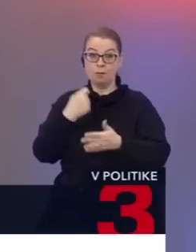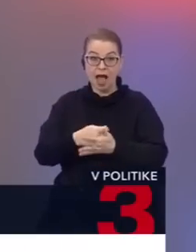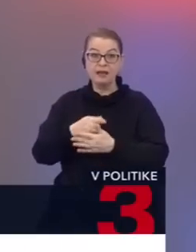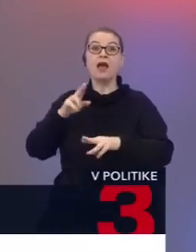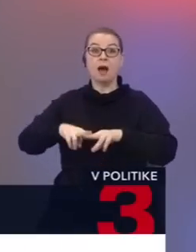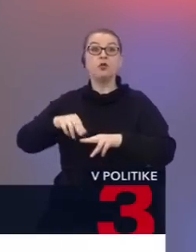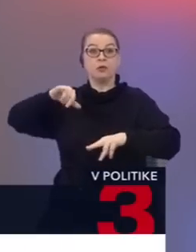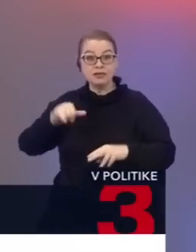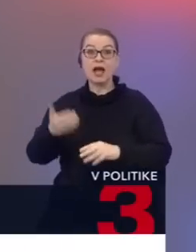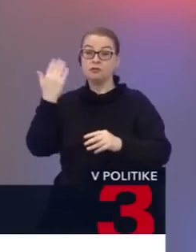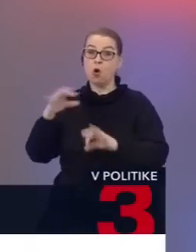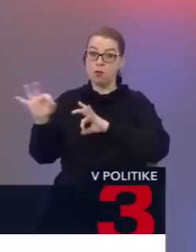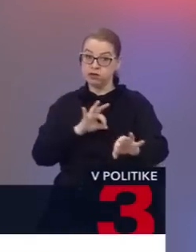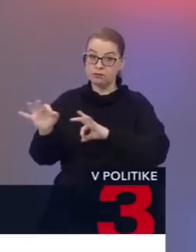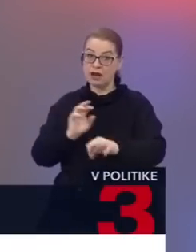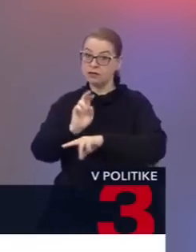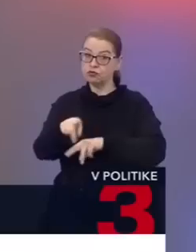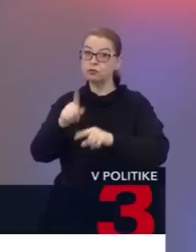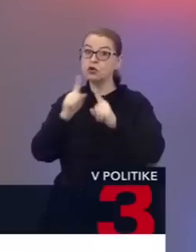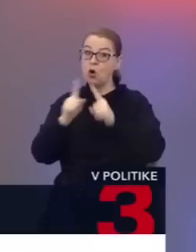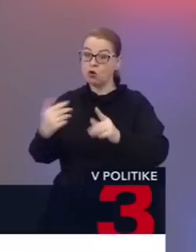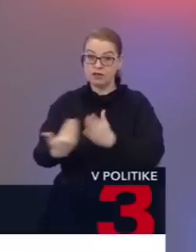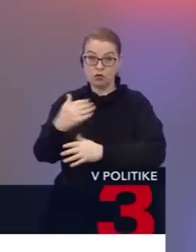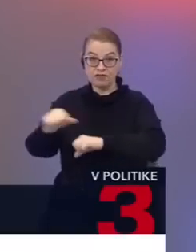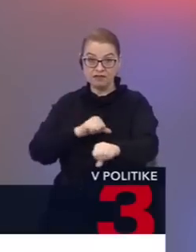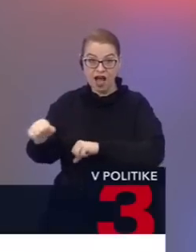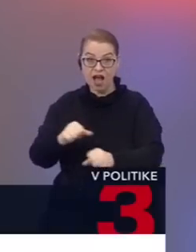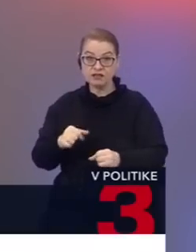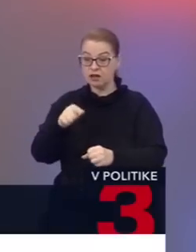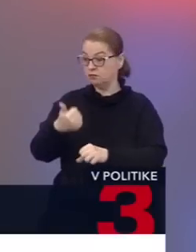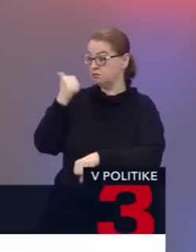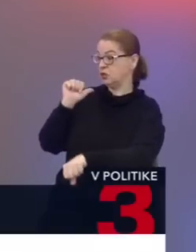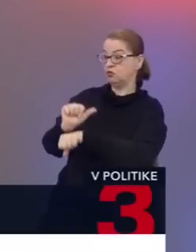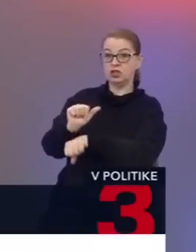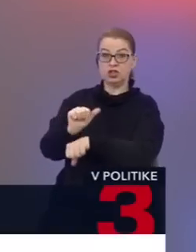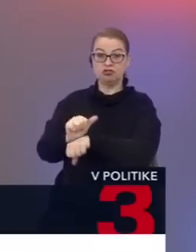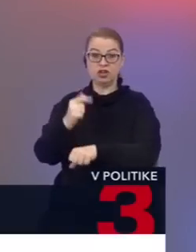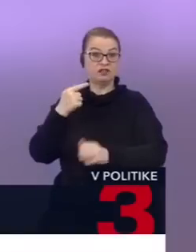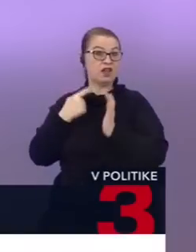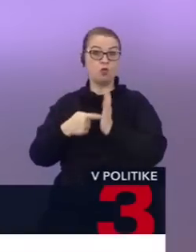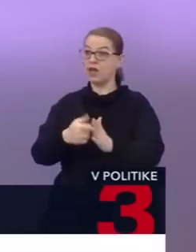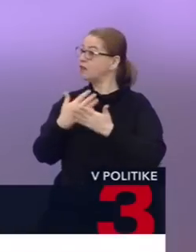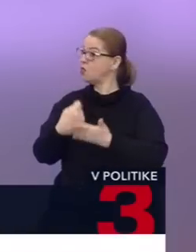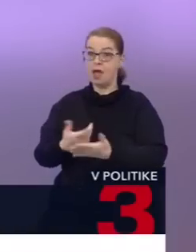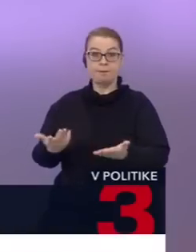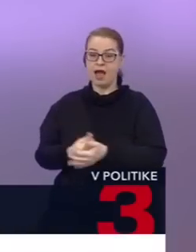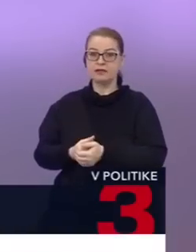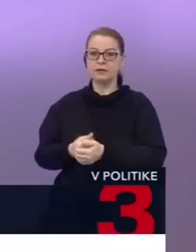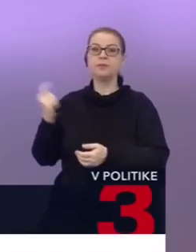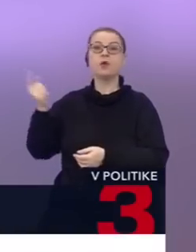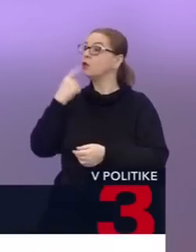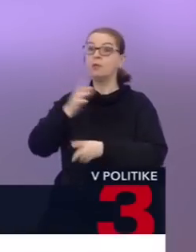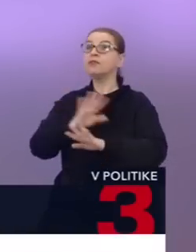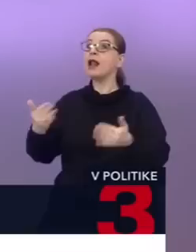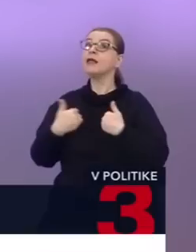pripravení vstupy do rokovaní o novej vláde. Čo nakoniec sa minulý týždeň ukázalo, že to neplatí. Presne tak a nielen to povedal mne, on to povedal celému